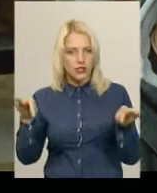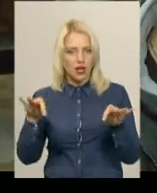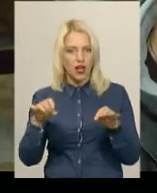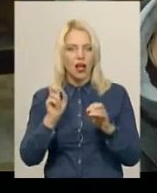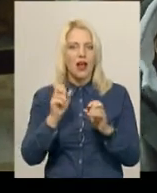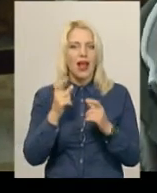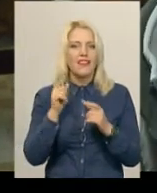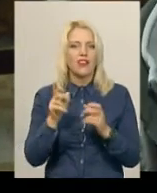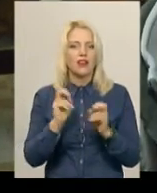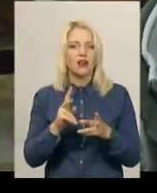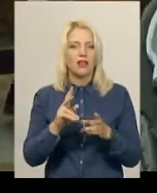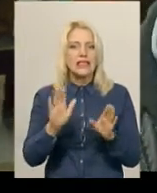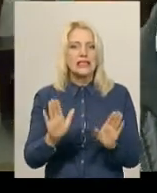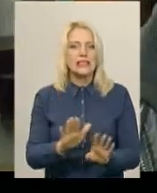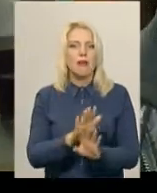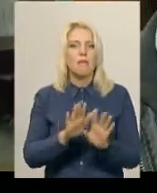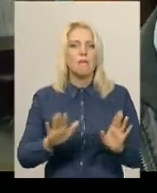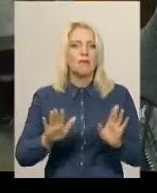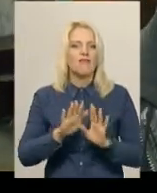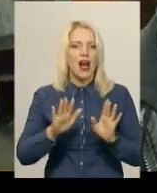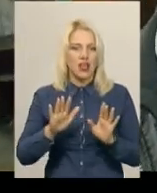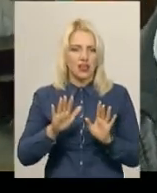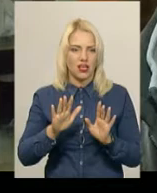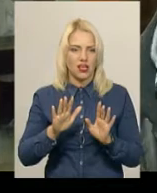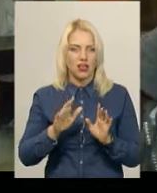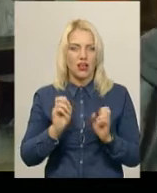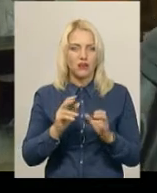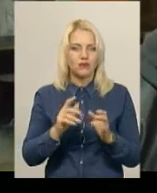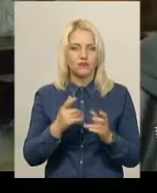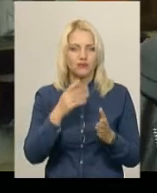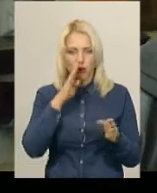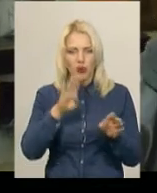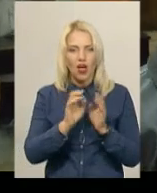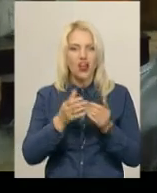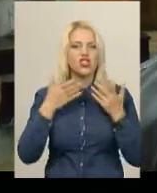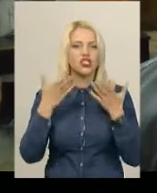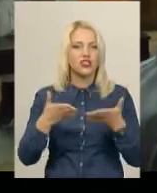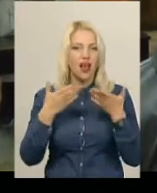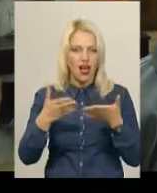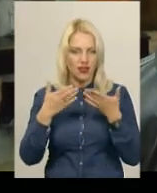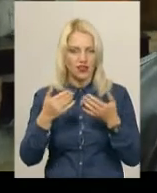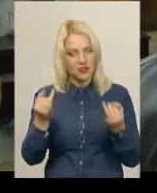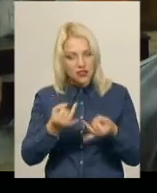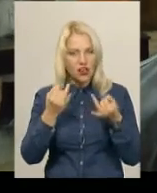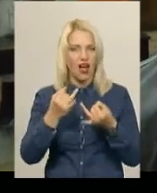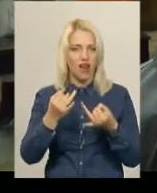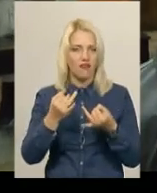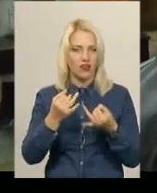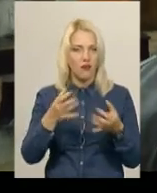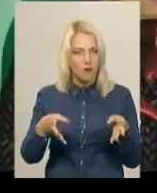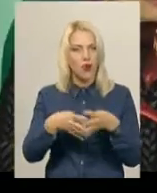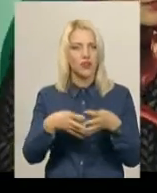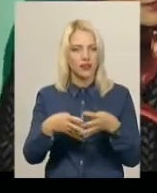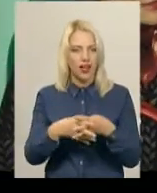співає в собаках, то тут він просто буде начитувати і це буде щось гратися. Тобто цікаво таке